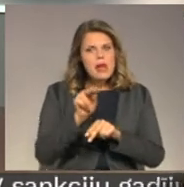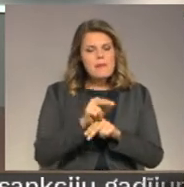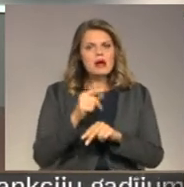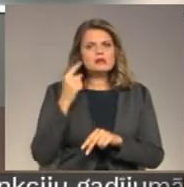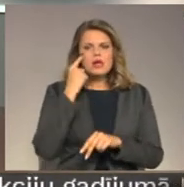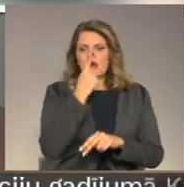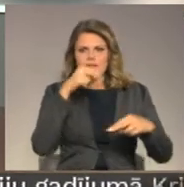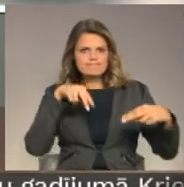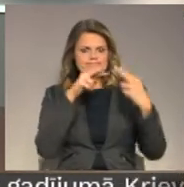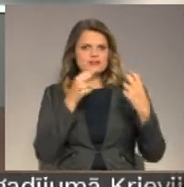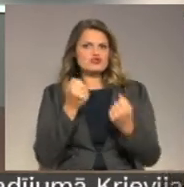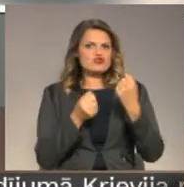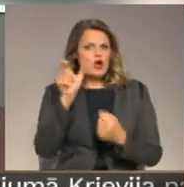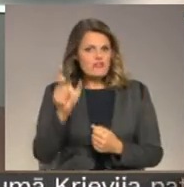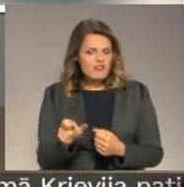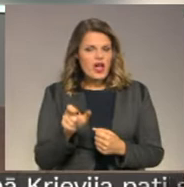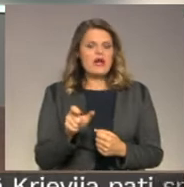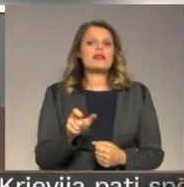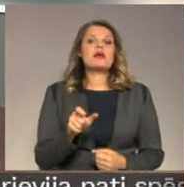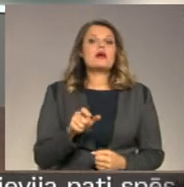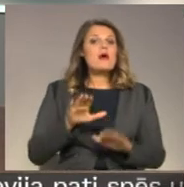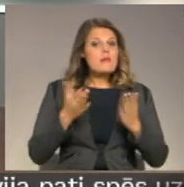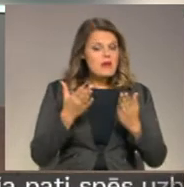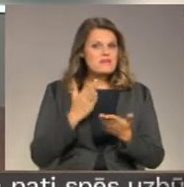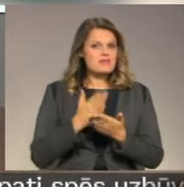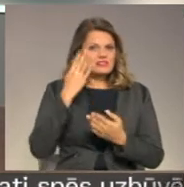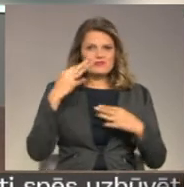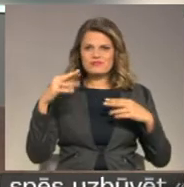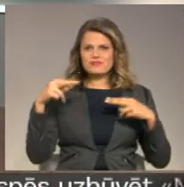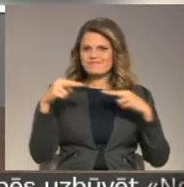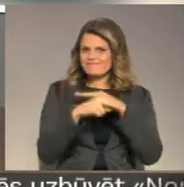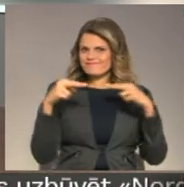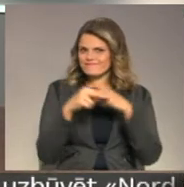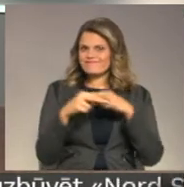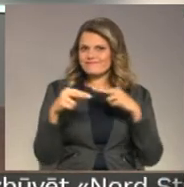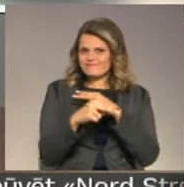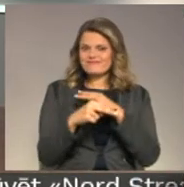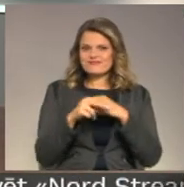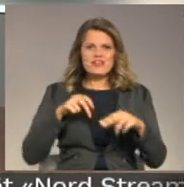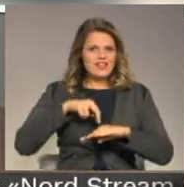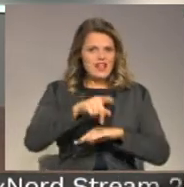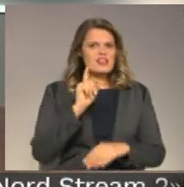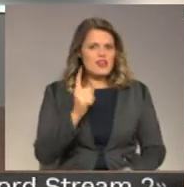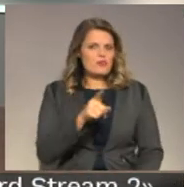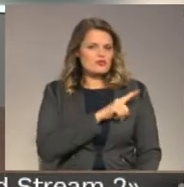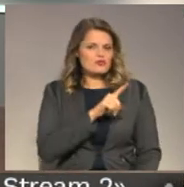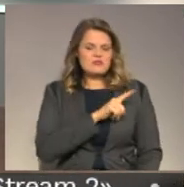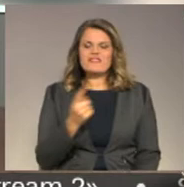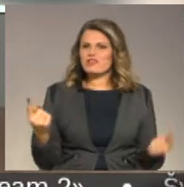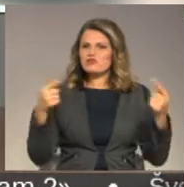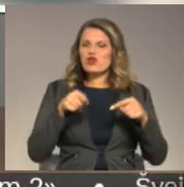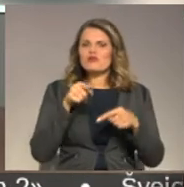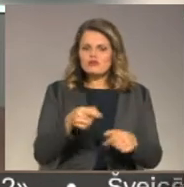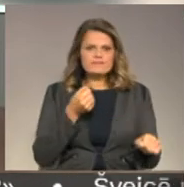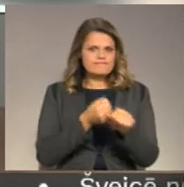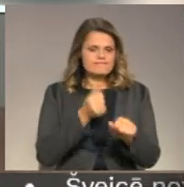atskontakti ar to, kurš sūrē un spiež bremzi. Taču piebīstamajām četru joslu gājai pārējām uzmanīgam jābūt visu laiku, jo